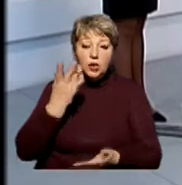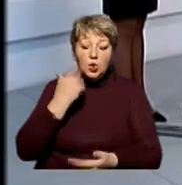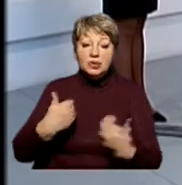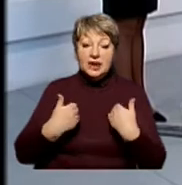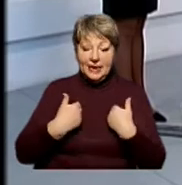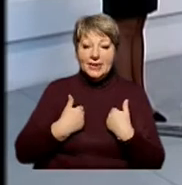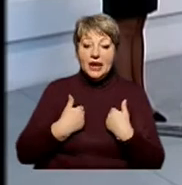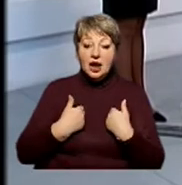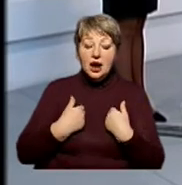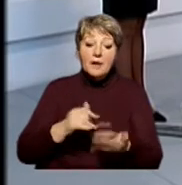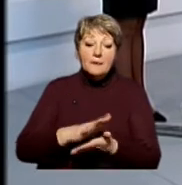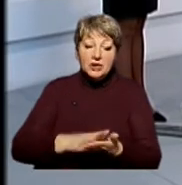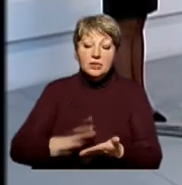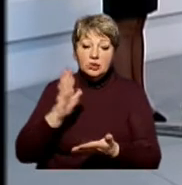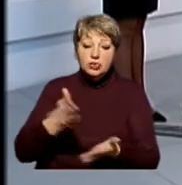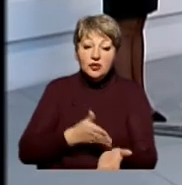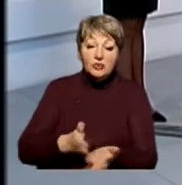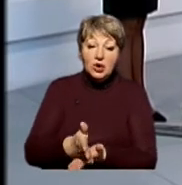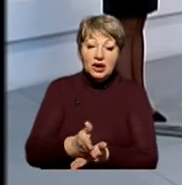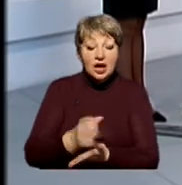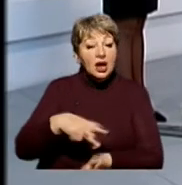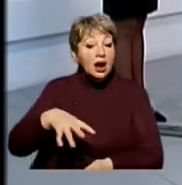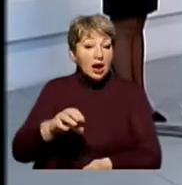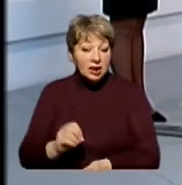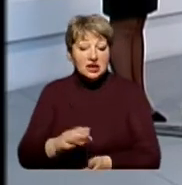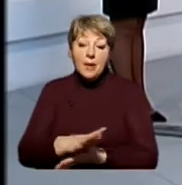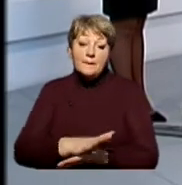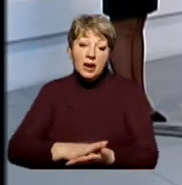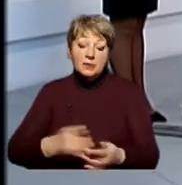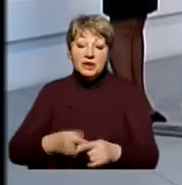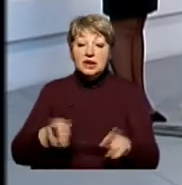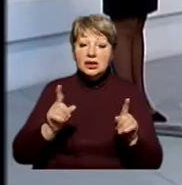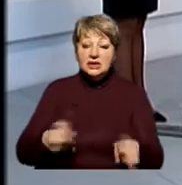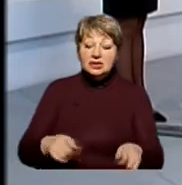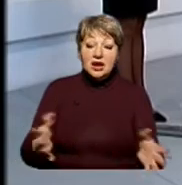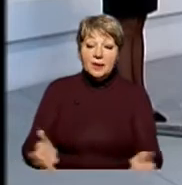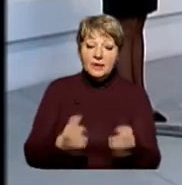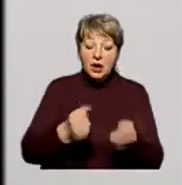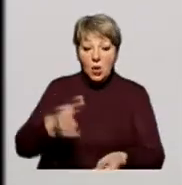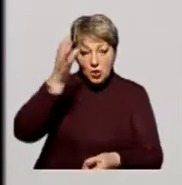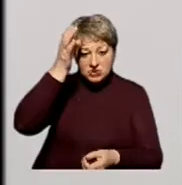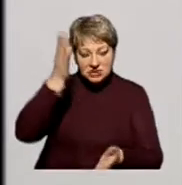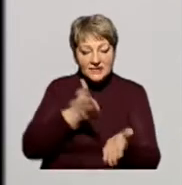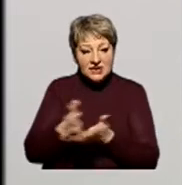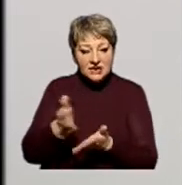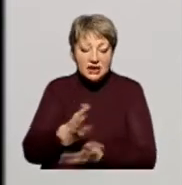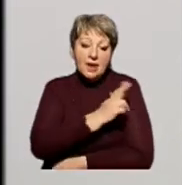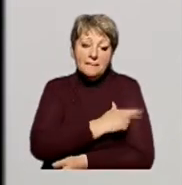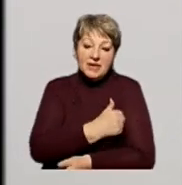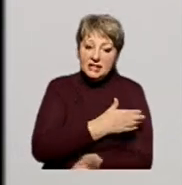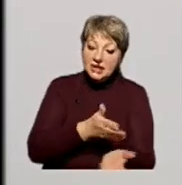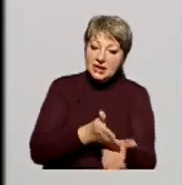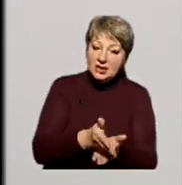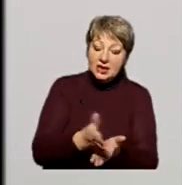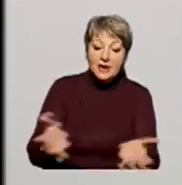я продовжую бути політиком. Але в подальшому це також і підтримка освітніх галузей, і медичних галузей, і